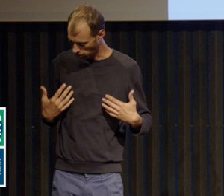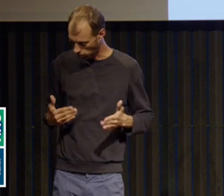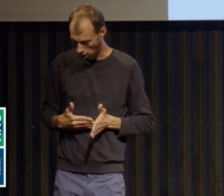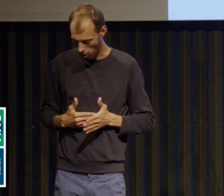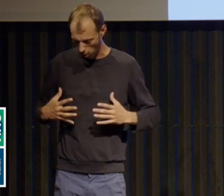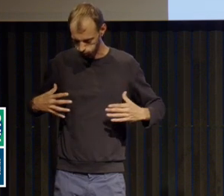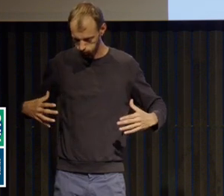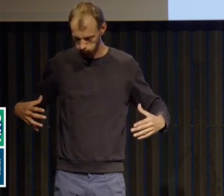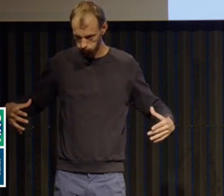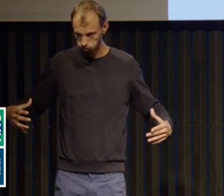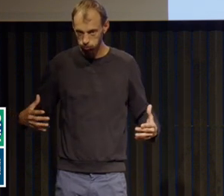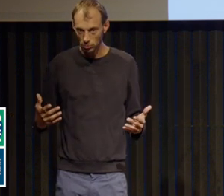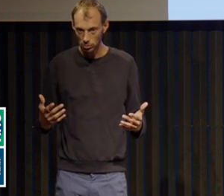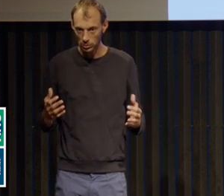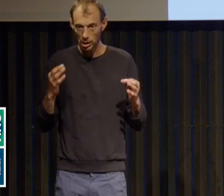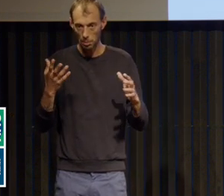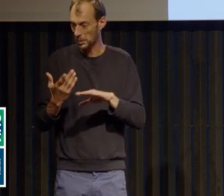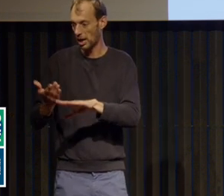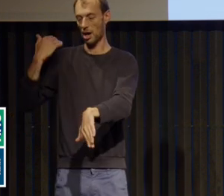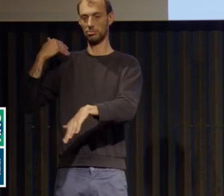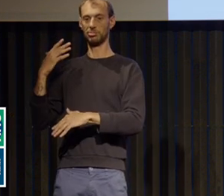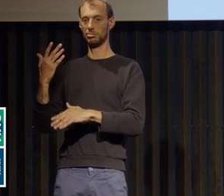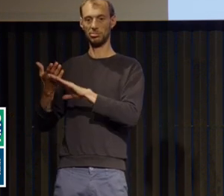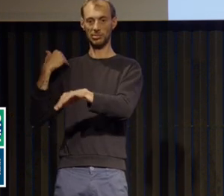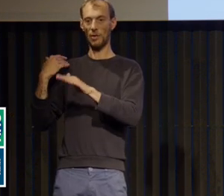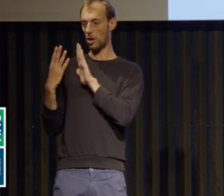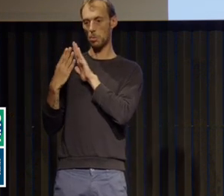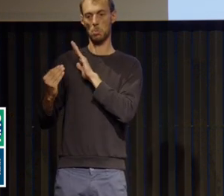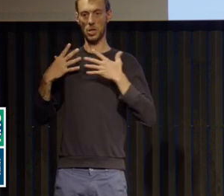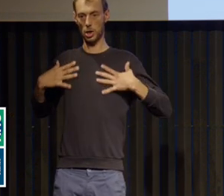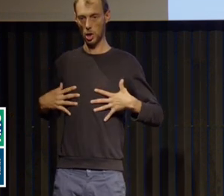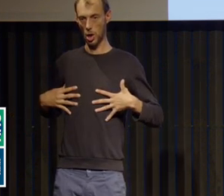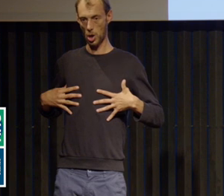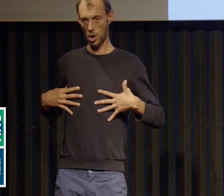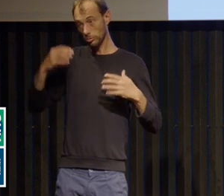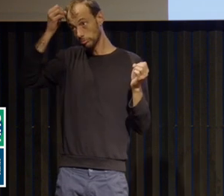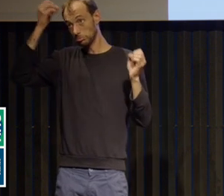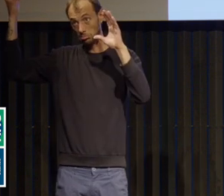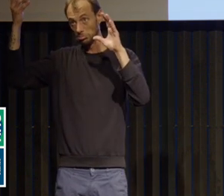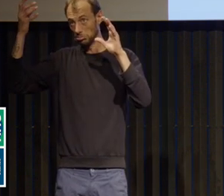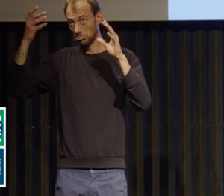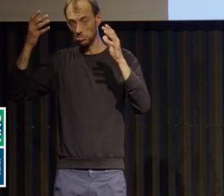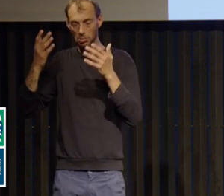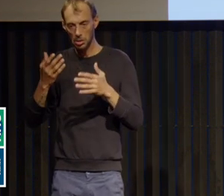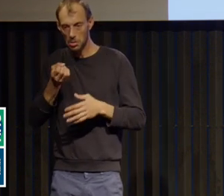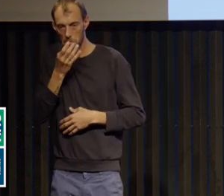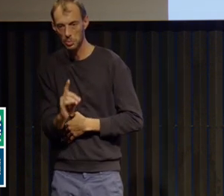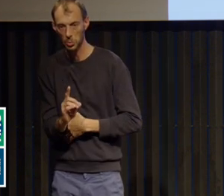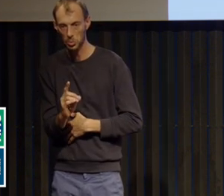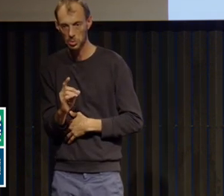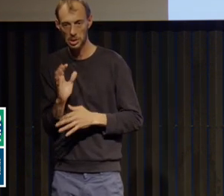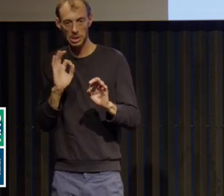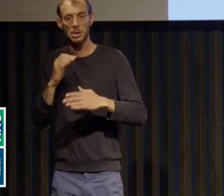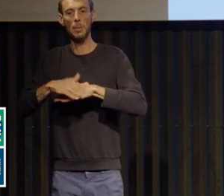'actualisation du schéma corporel qui ne se fait pas. On voit ça, j'ai par exemple des patients qui ont souffert d'une obésité importante